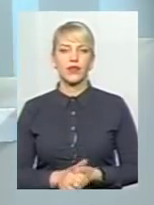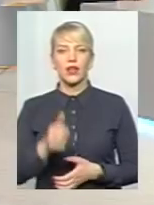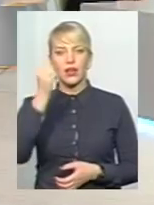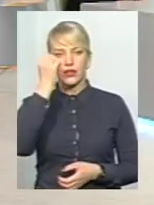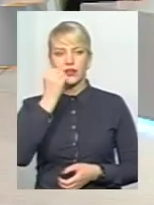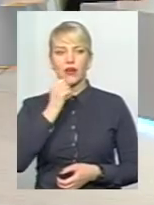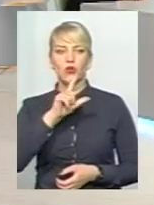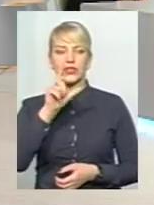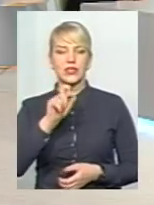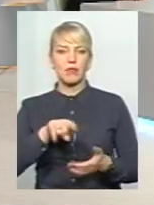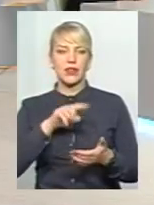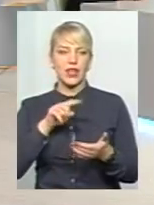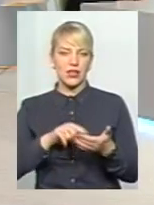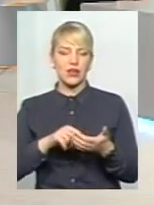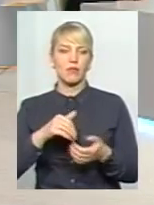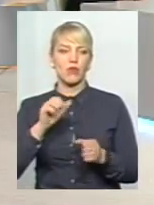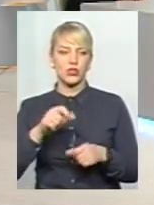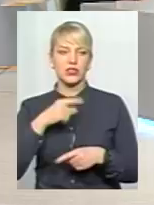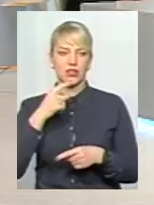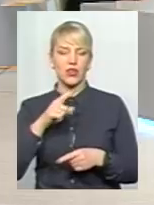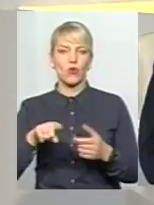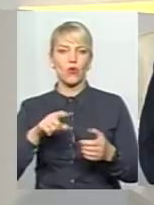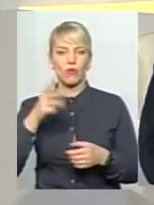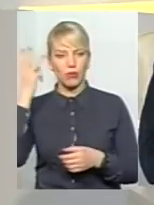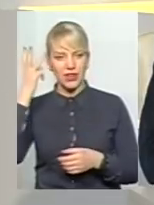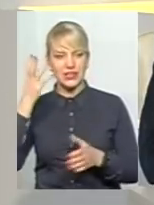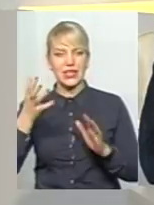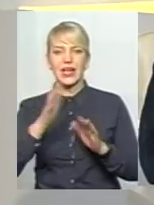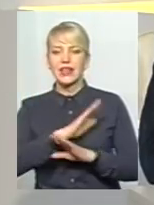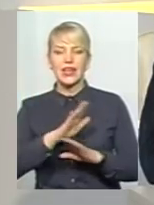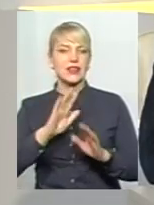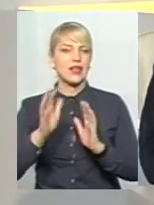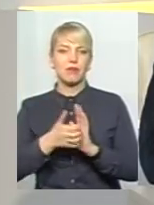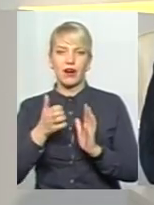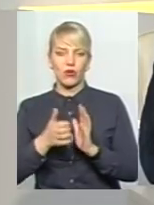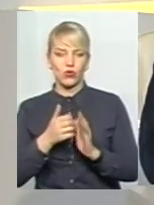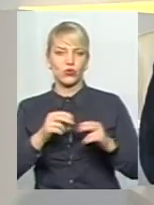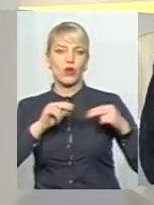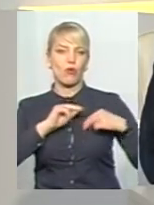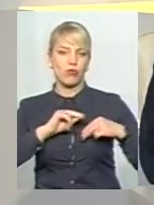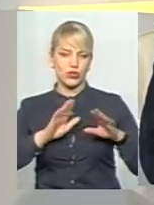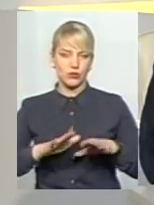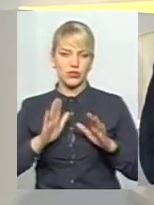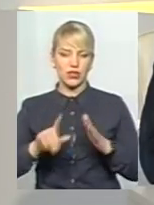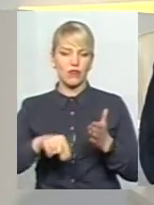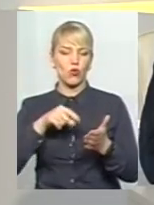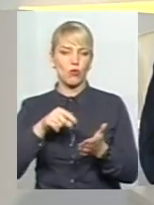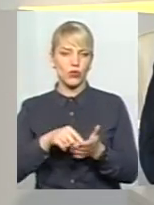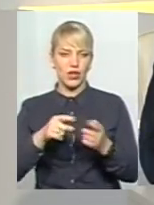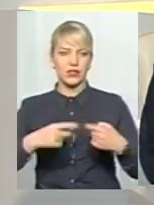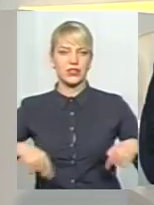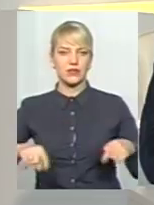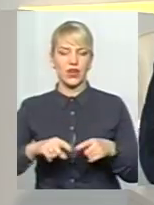За питанням можу сказати, що в Хмельницькому не бракує насправді робочих місць. Тільки в комунальній сфері ми наразі